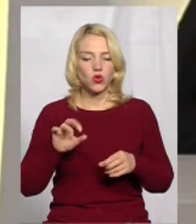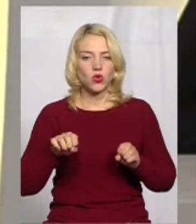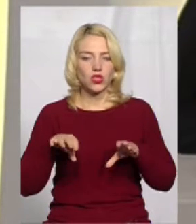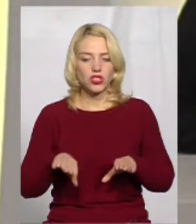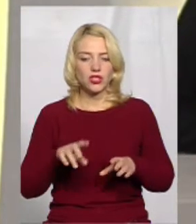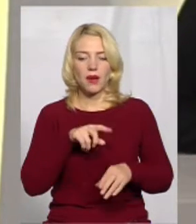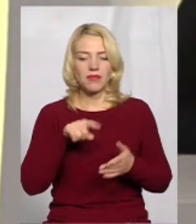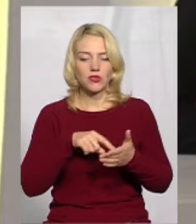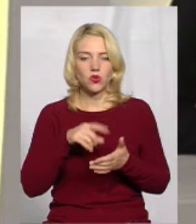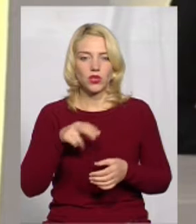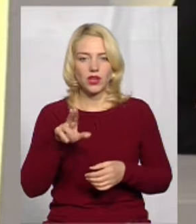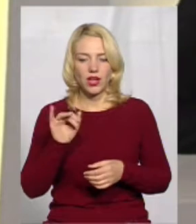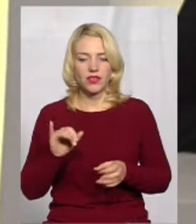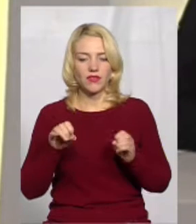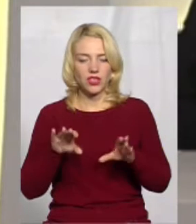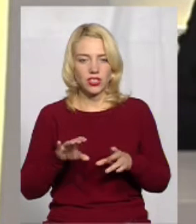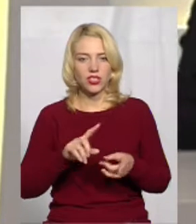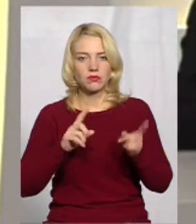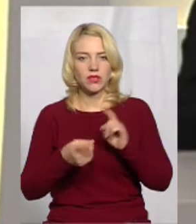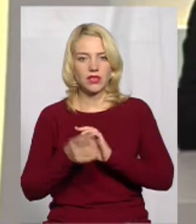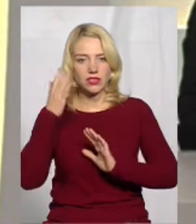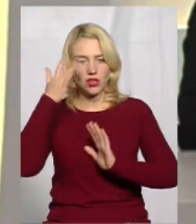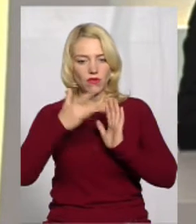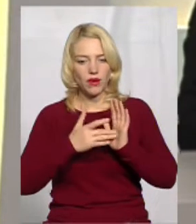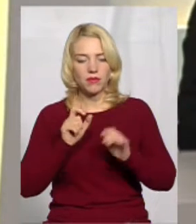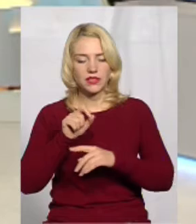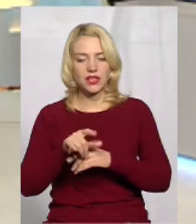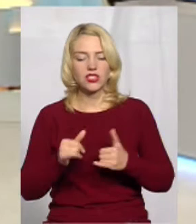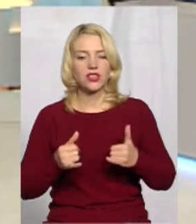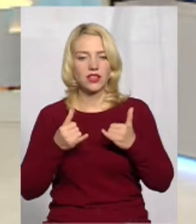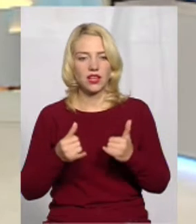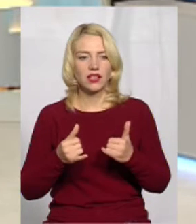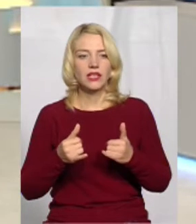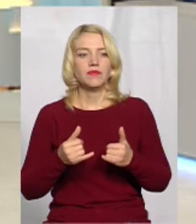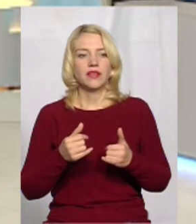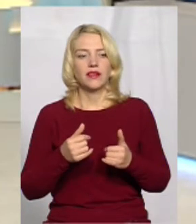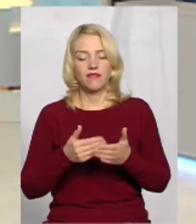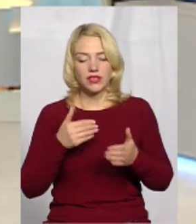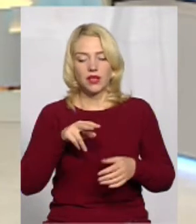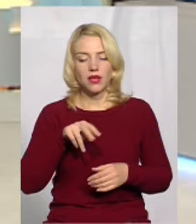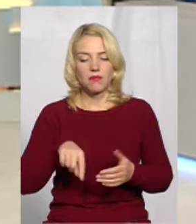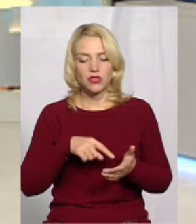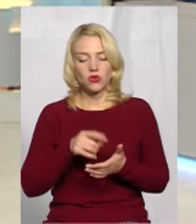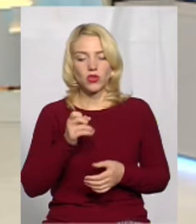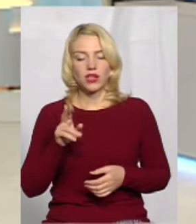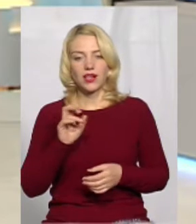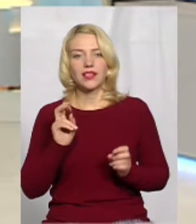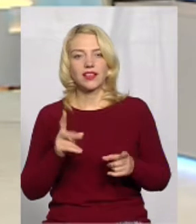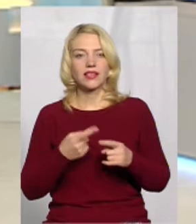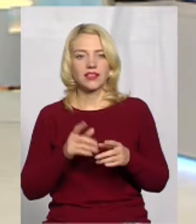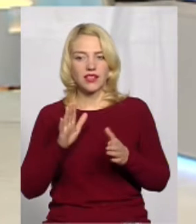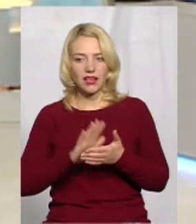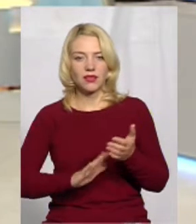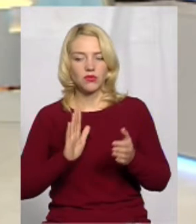цільове призначення земельної ділянки, але як це буде в майбутньому, навіть вже сьогодні, корелюватися